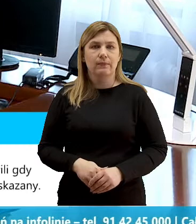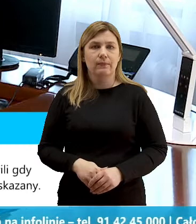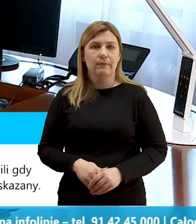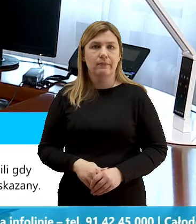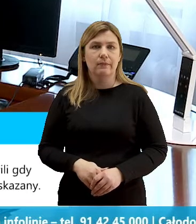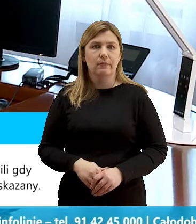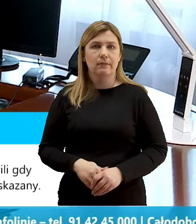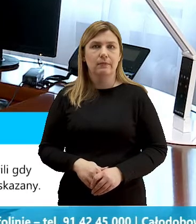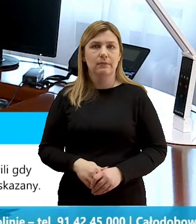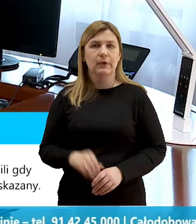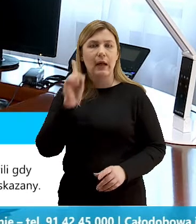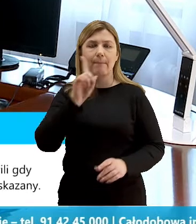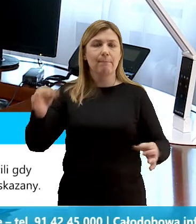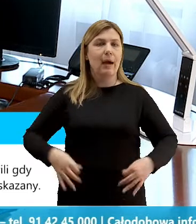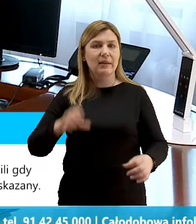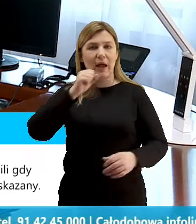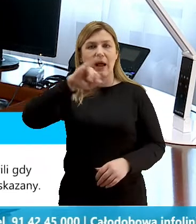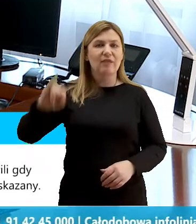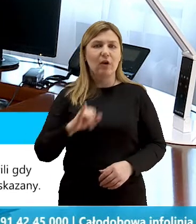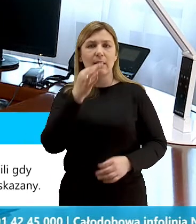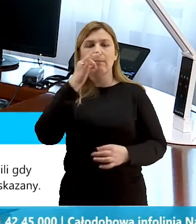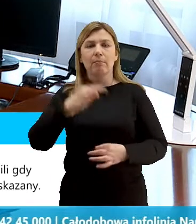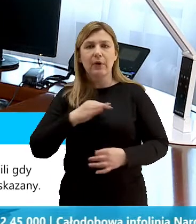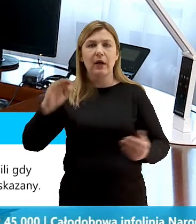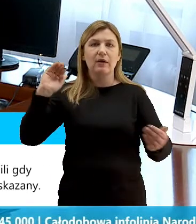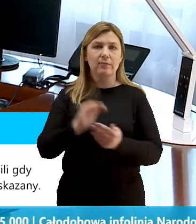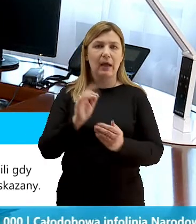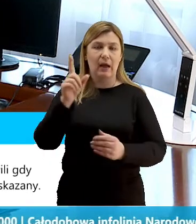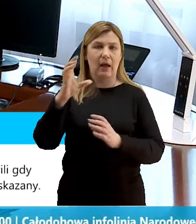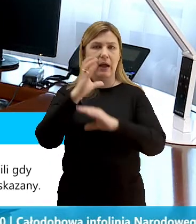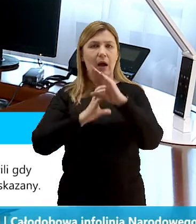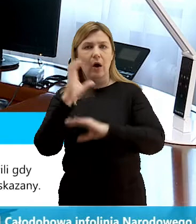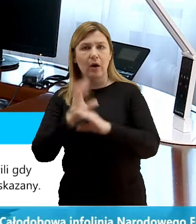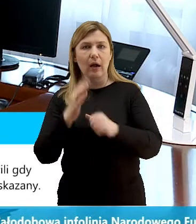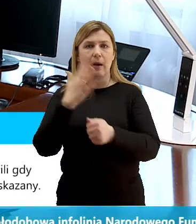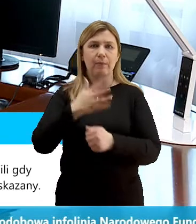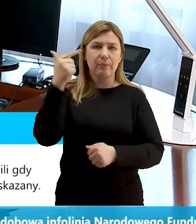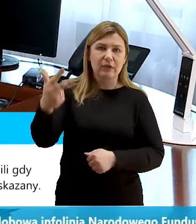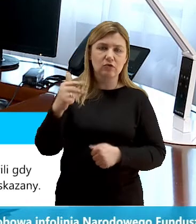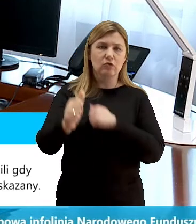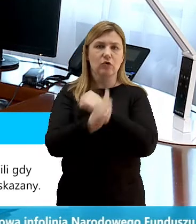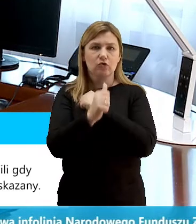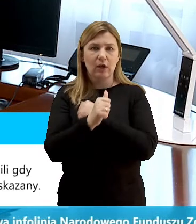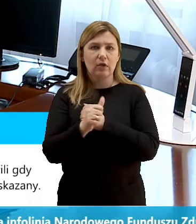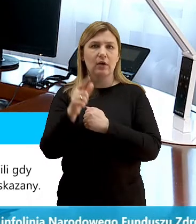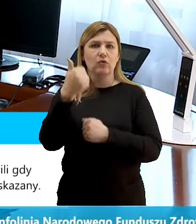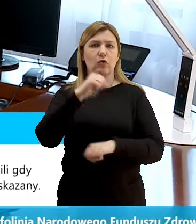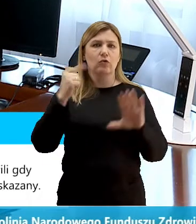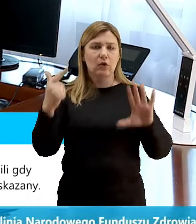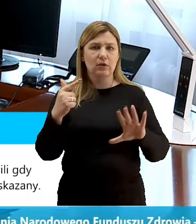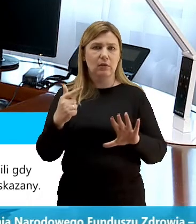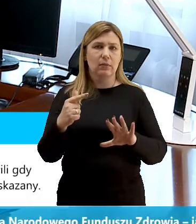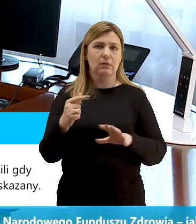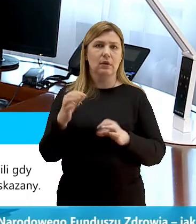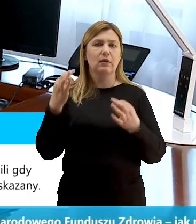Pan Andrzej pyta, czy zmniejszenie częstotliwości autobusów 53, 60, 69, 107 jest zasadne? W tej chwili, gdy